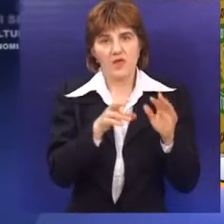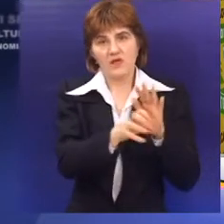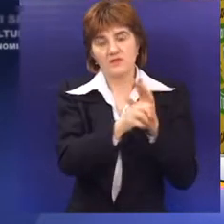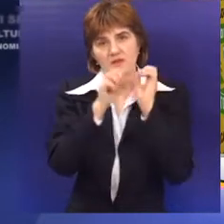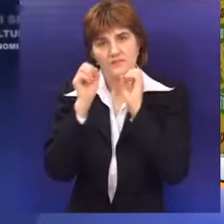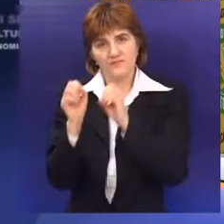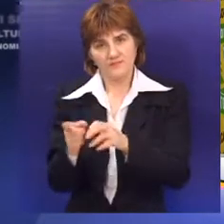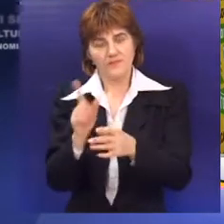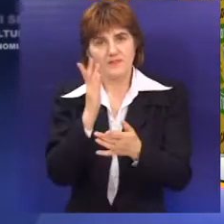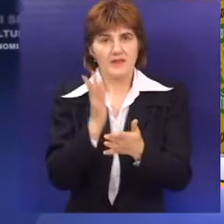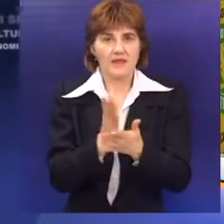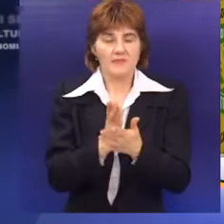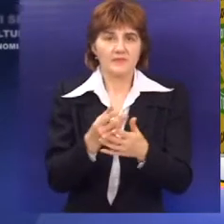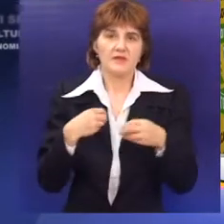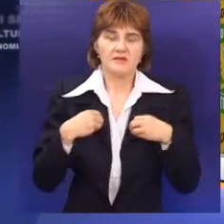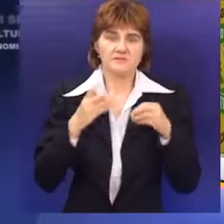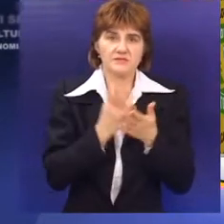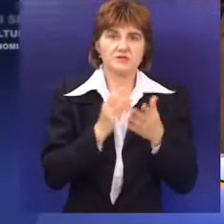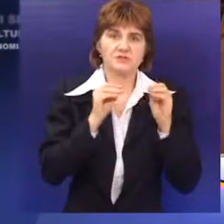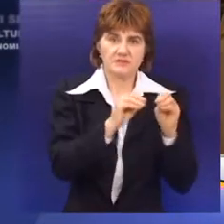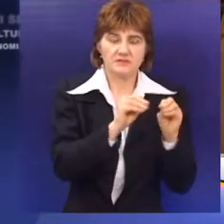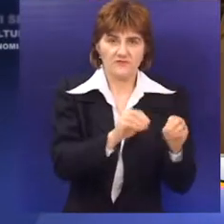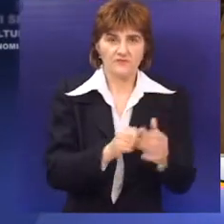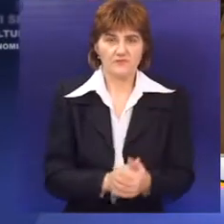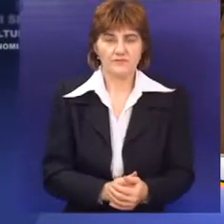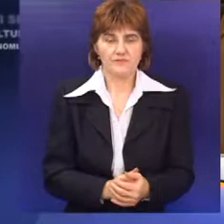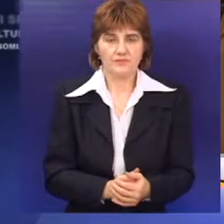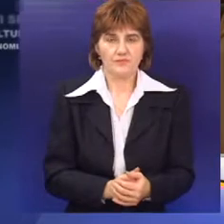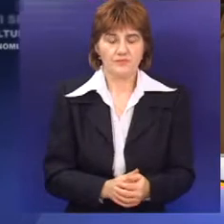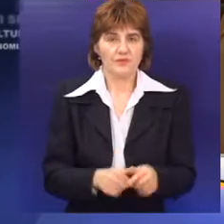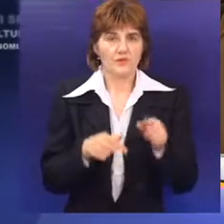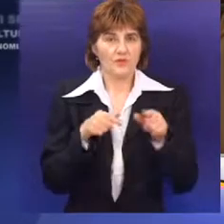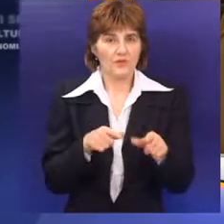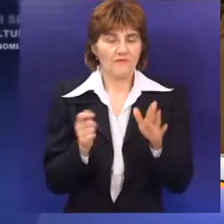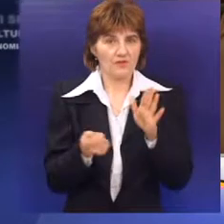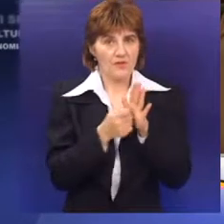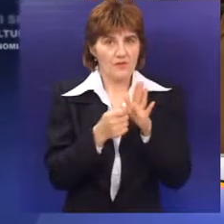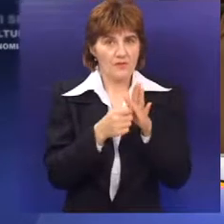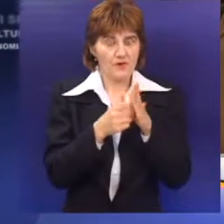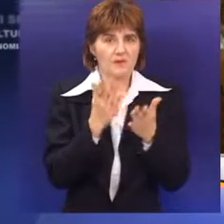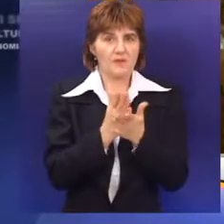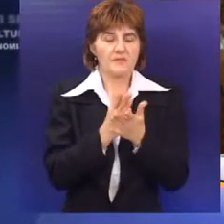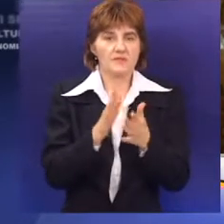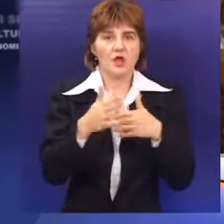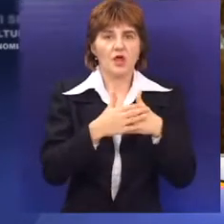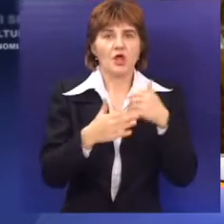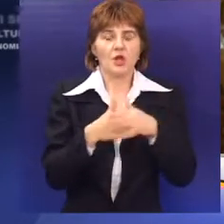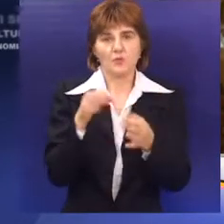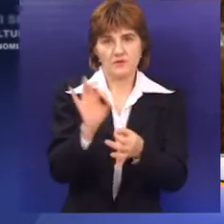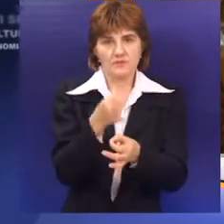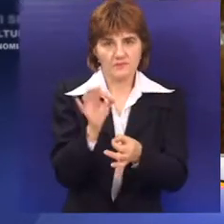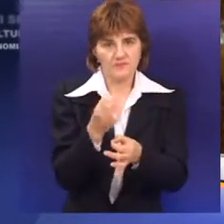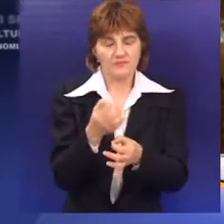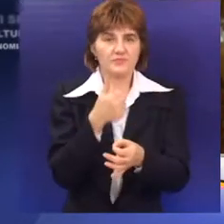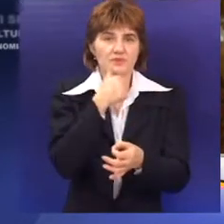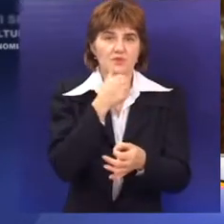kako se radi održavanje pre sadnje u zemlju. Na Winterfestu predstavljene su najnovije rukotvorine, dela narodne